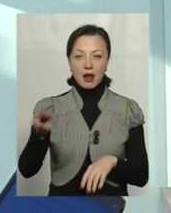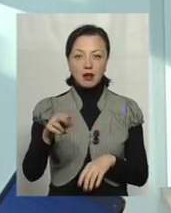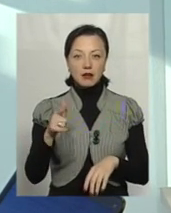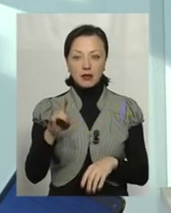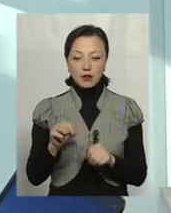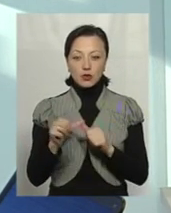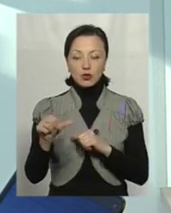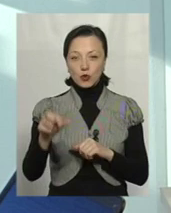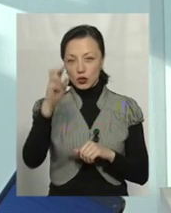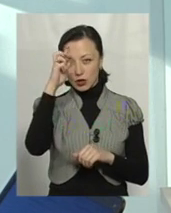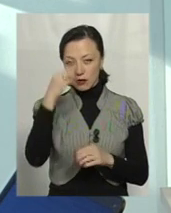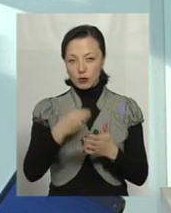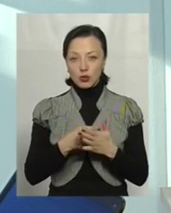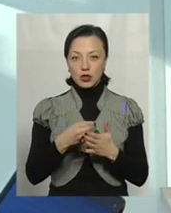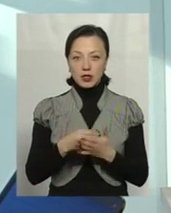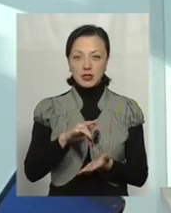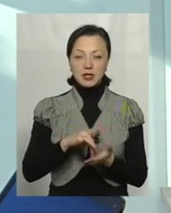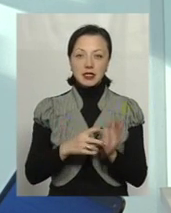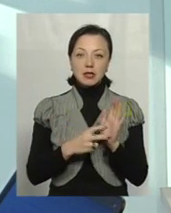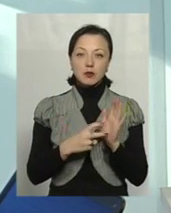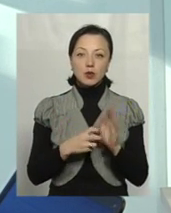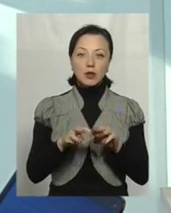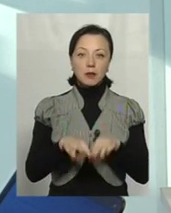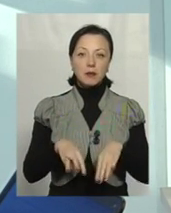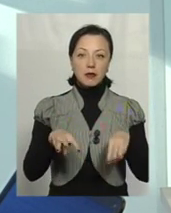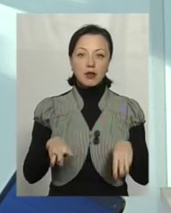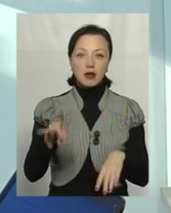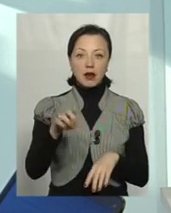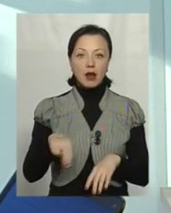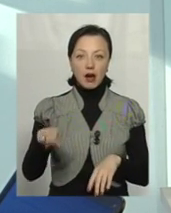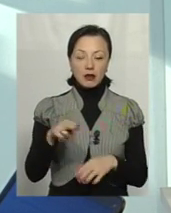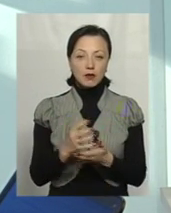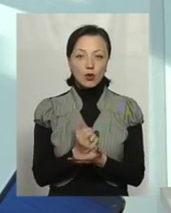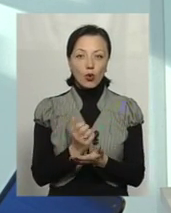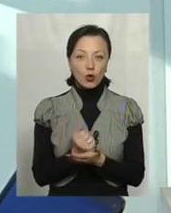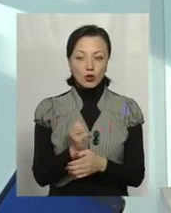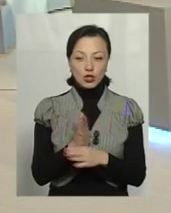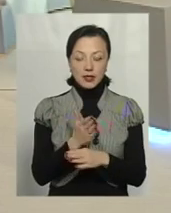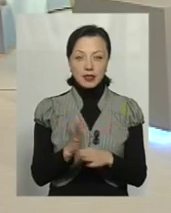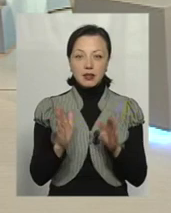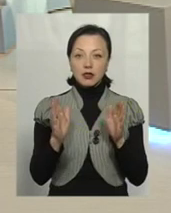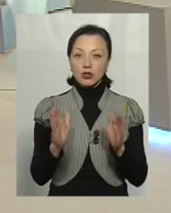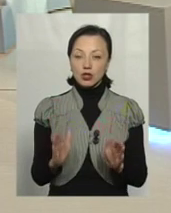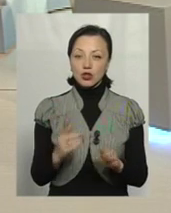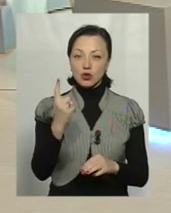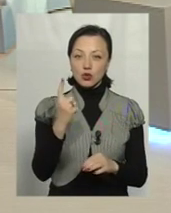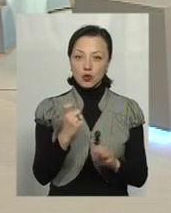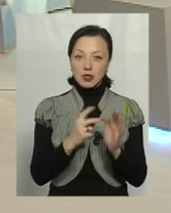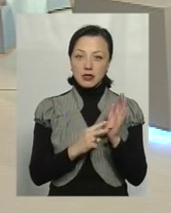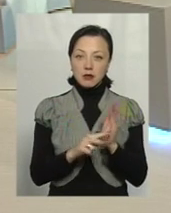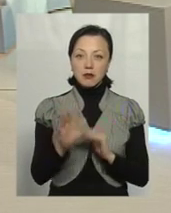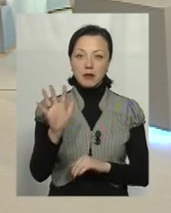державний бюджет, тобто центральний – 700 млрд доходної частини, тобто лише 175